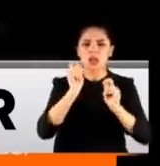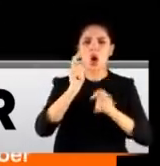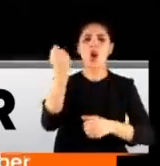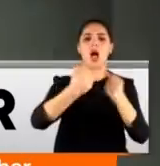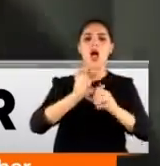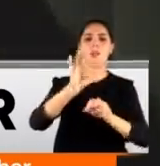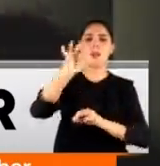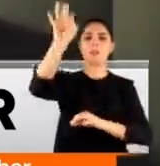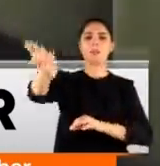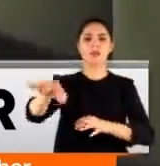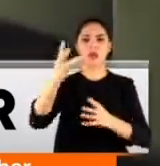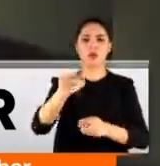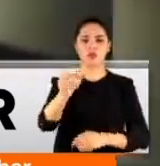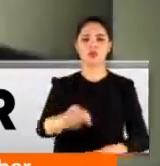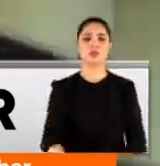araca ulaştı.